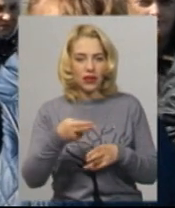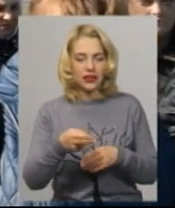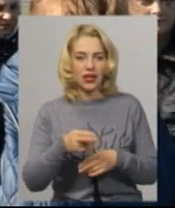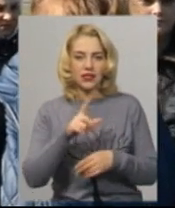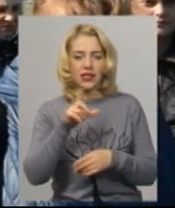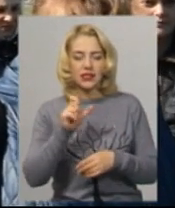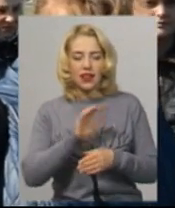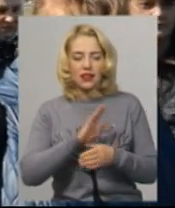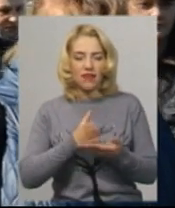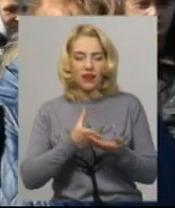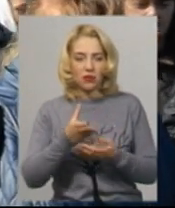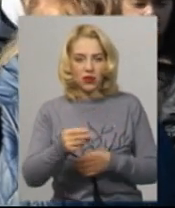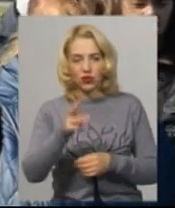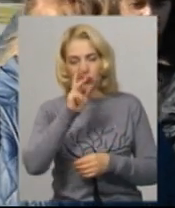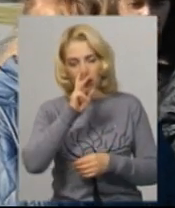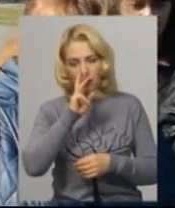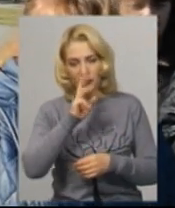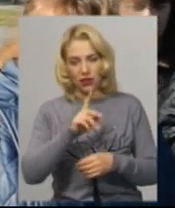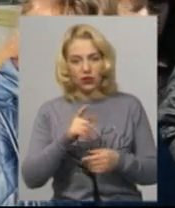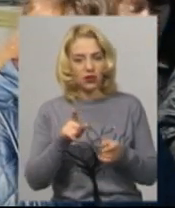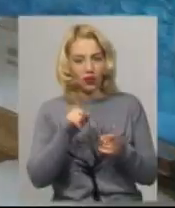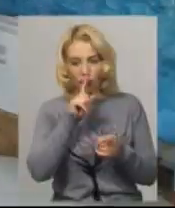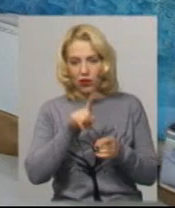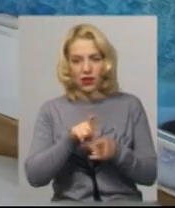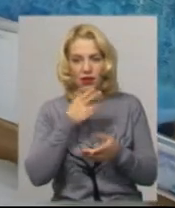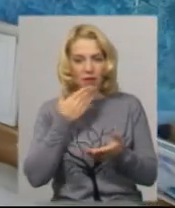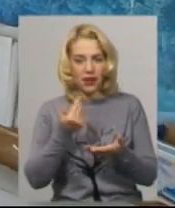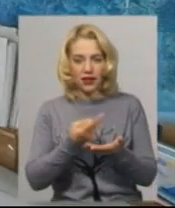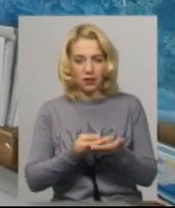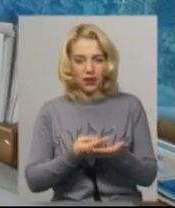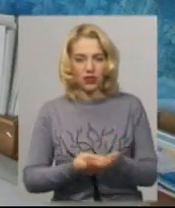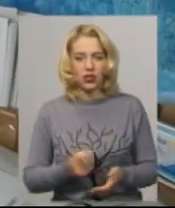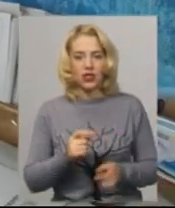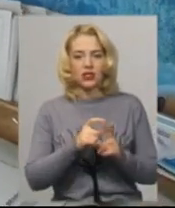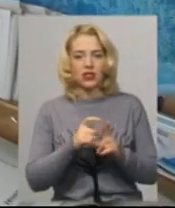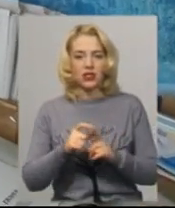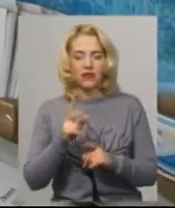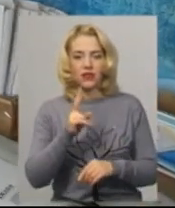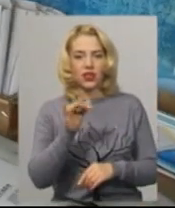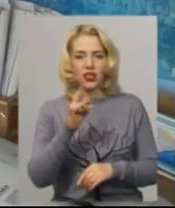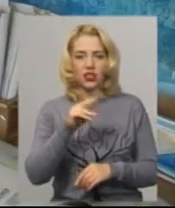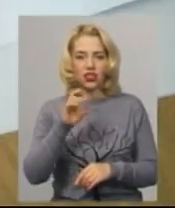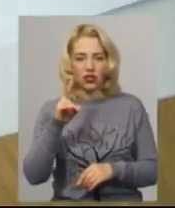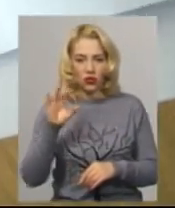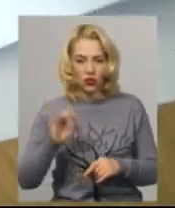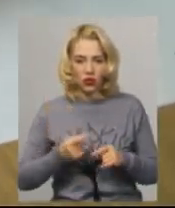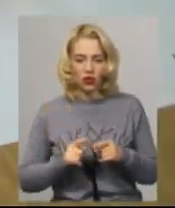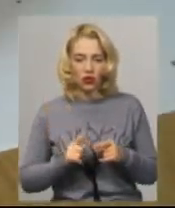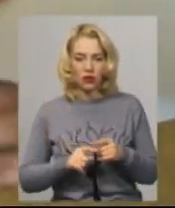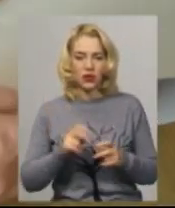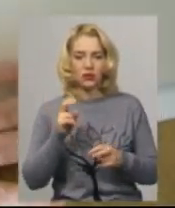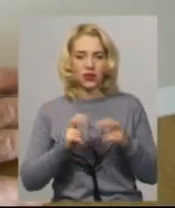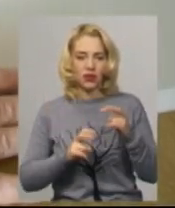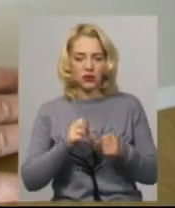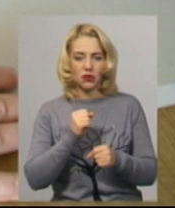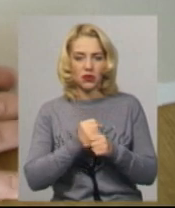невиплачену заробітну плату, непередбачено. Зі слів Сергія Кириченка, підприємство заробництва картонних ТЕК та швидкошивачів